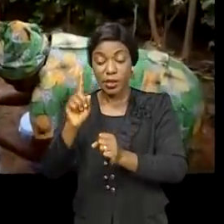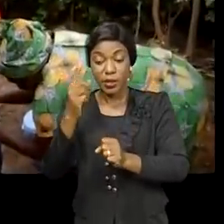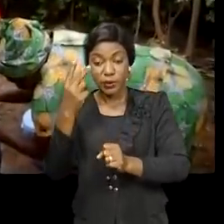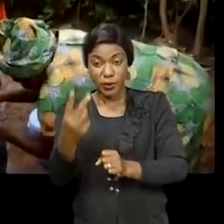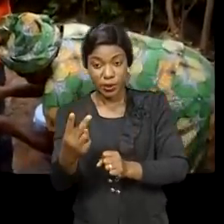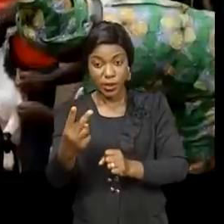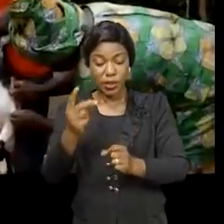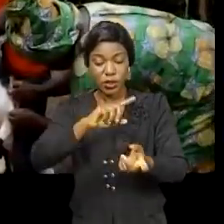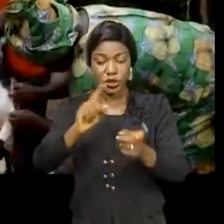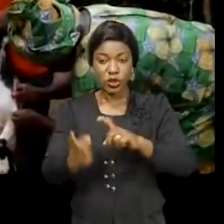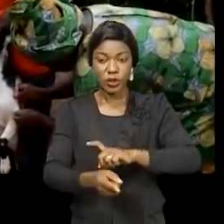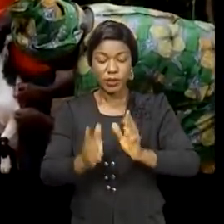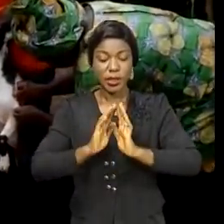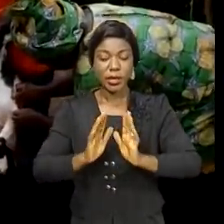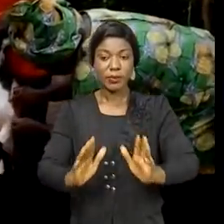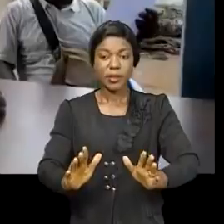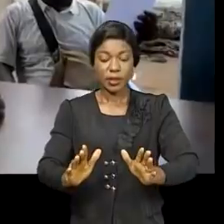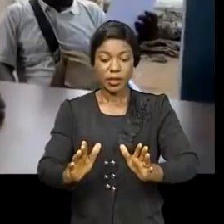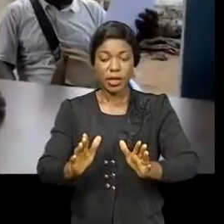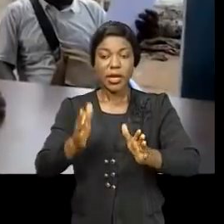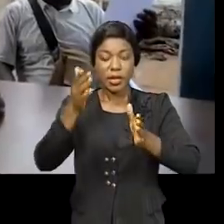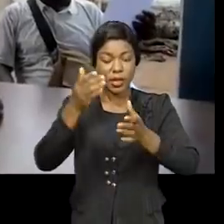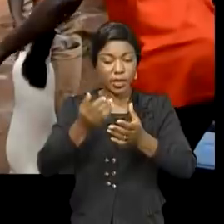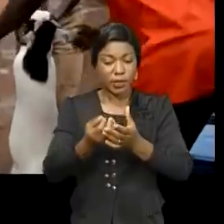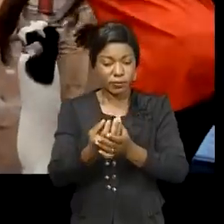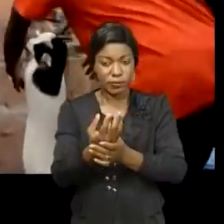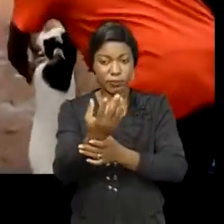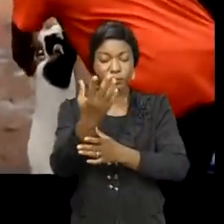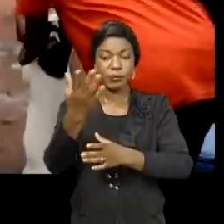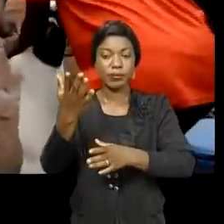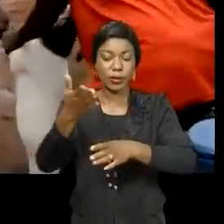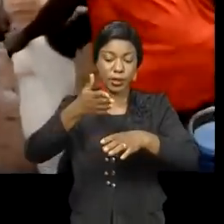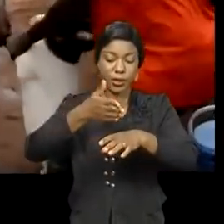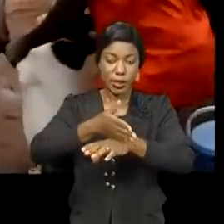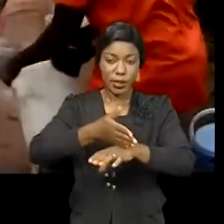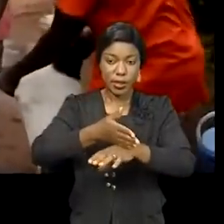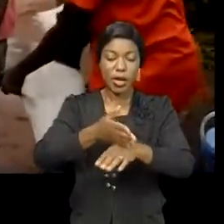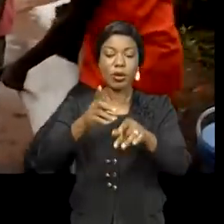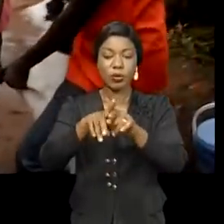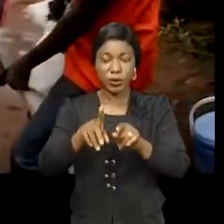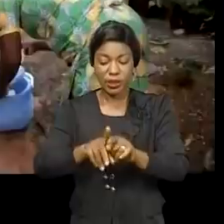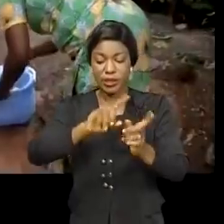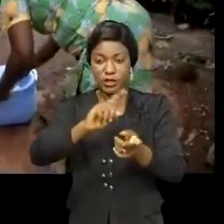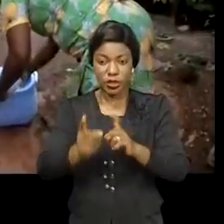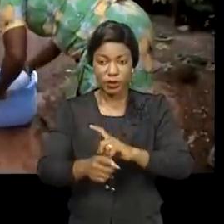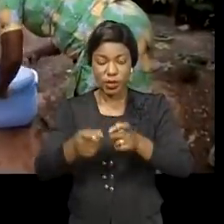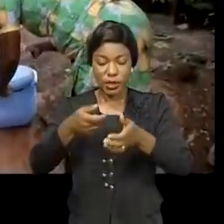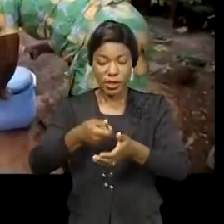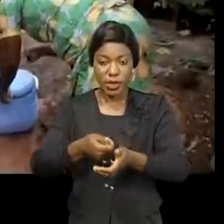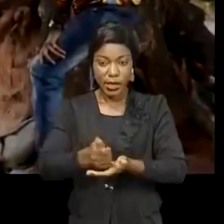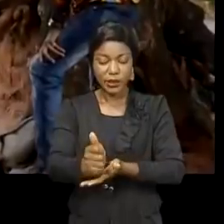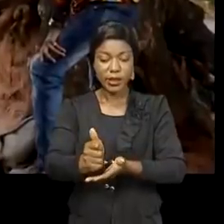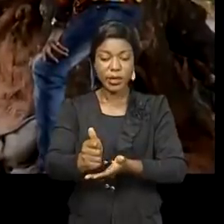à l'amélioration de la capacité de production animale pour les petits ruminants, mais aussi l'amélioration de l'accès aux